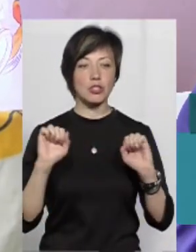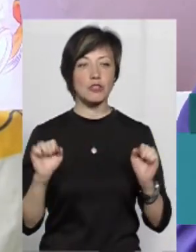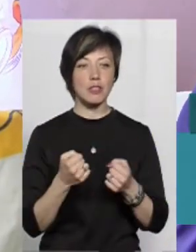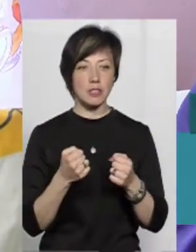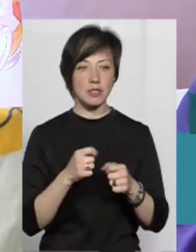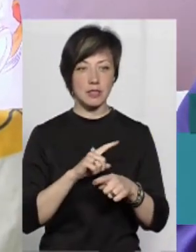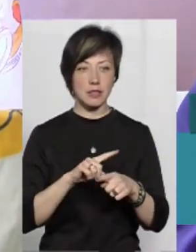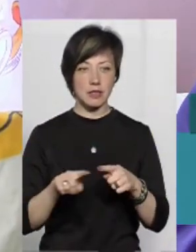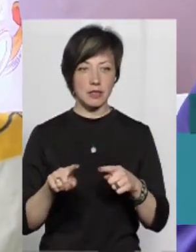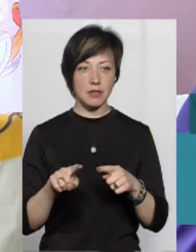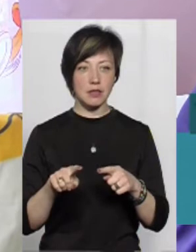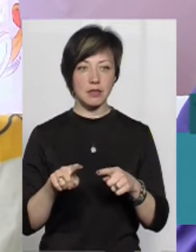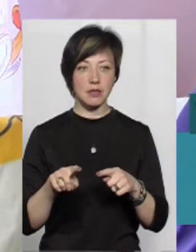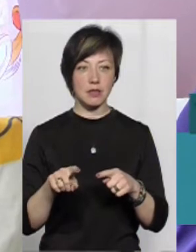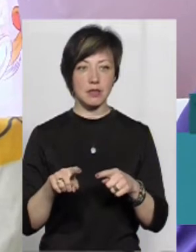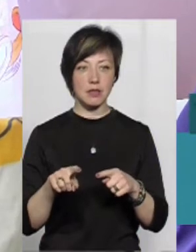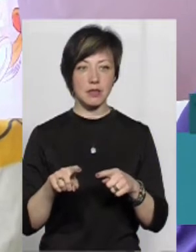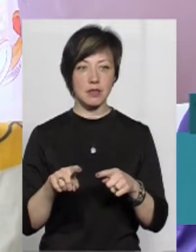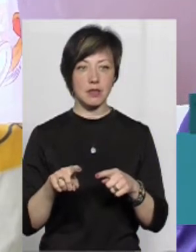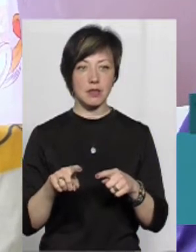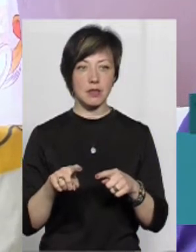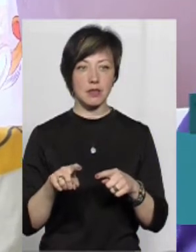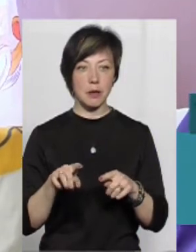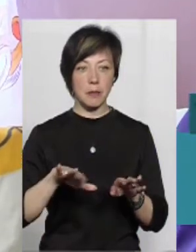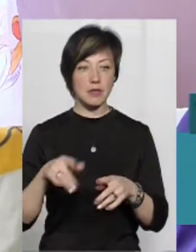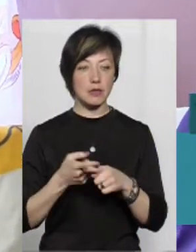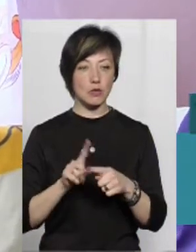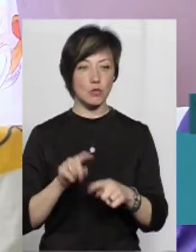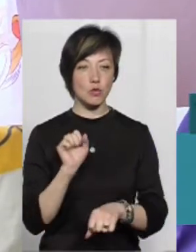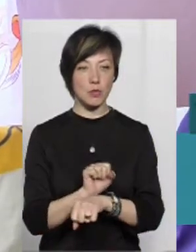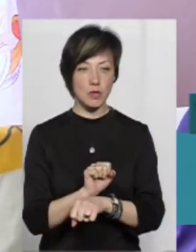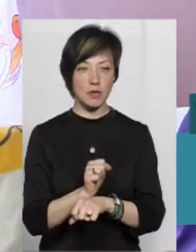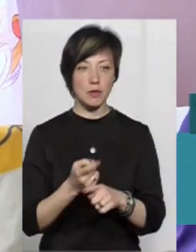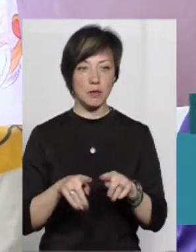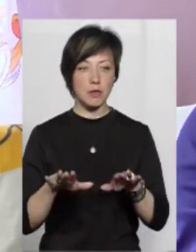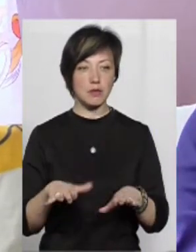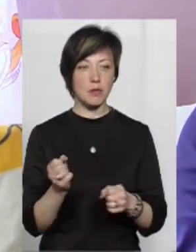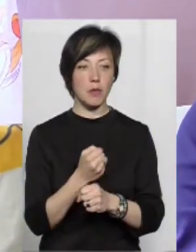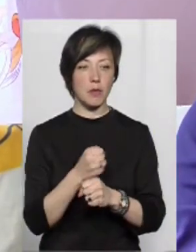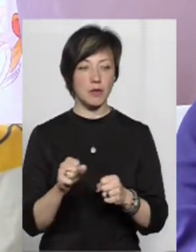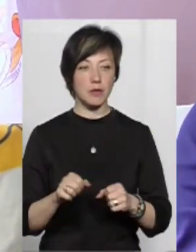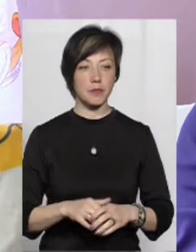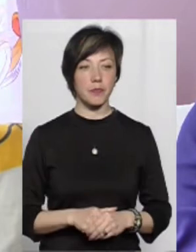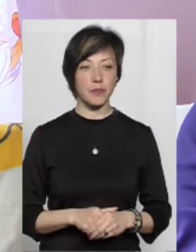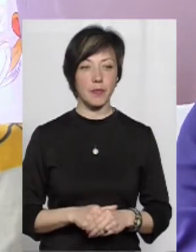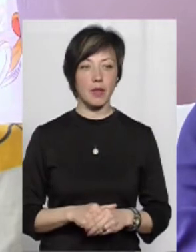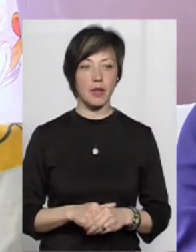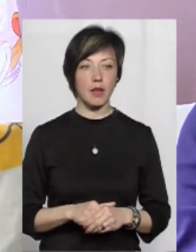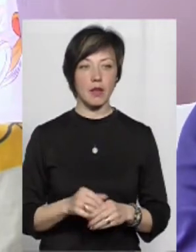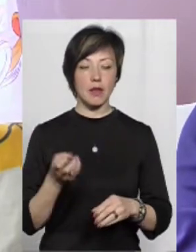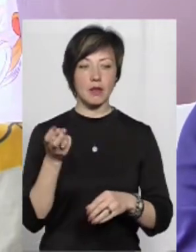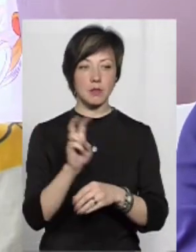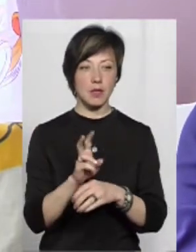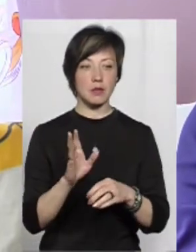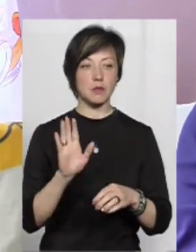і по сигналу два рази, щоб ми його забітили. Після цього зупинився на тому місці, де нас потім побили. Ну і пішов потім з нами всіма,